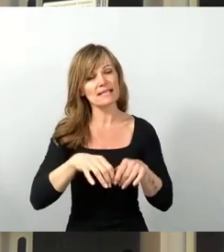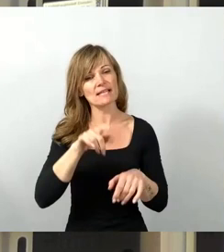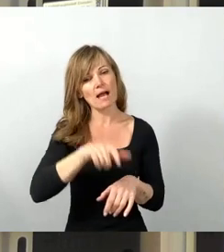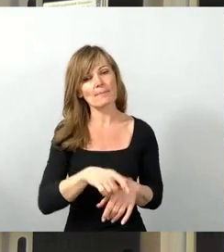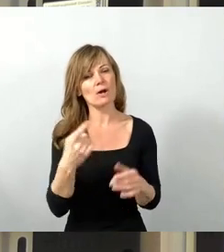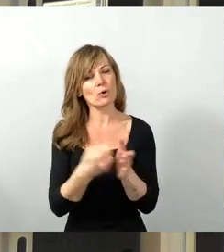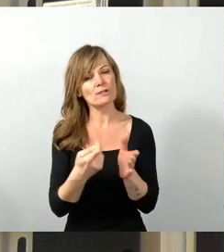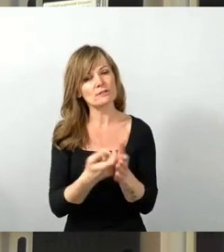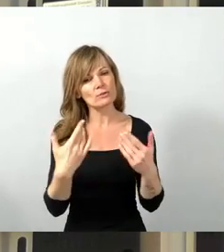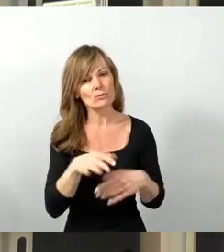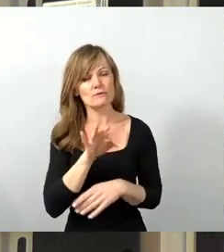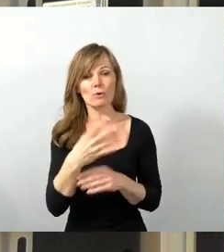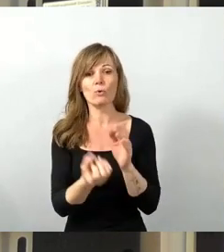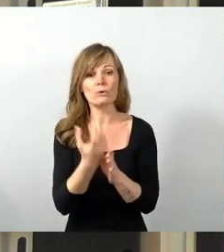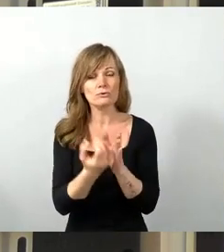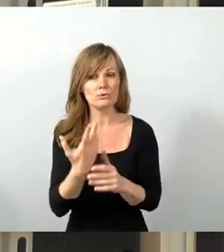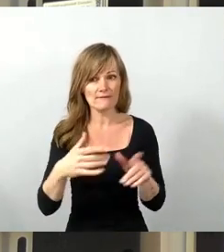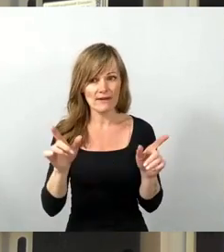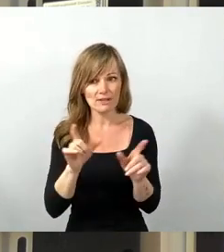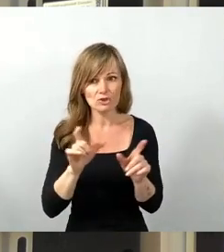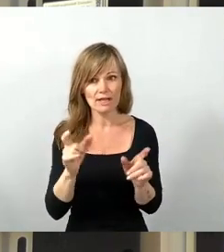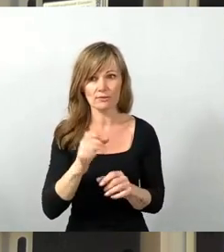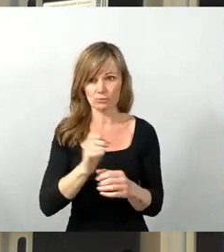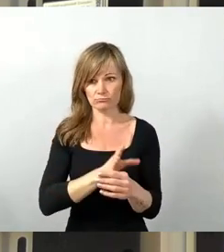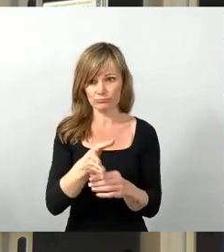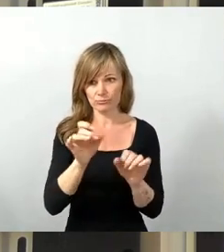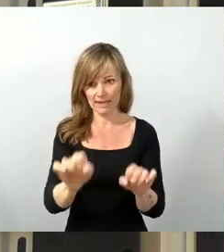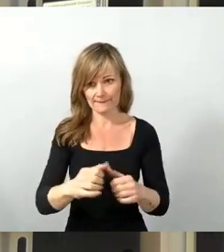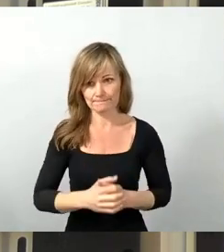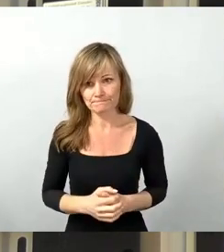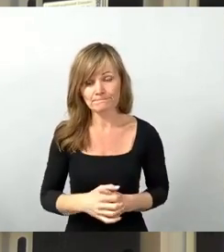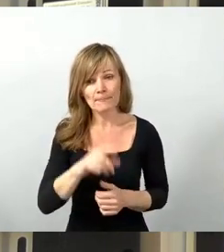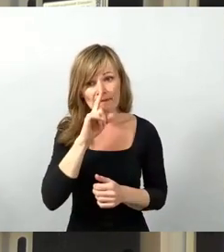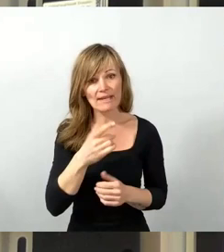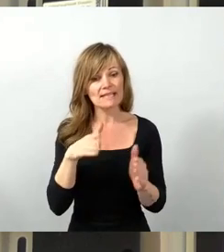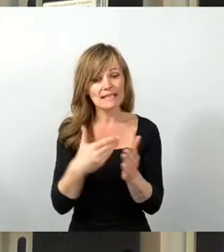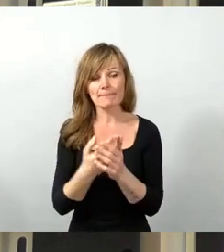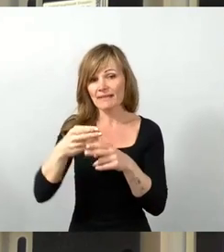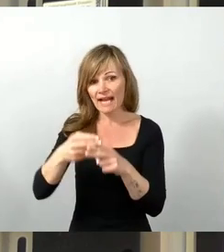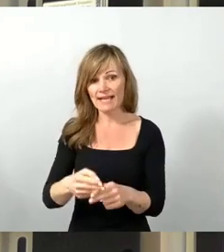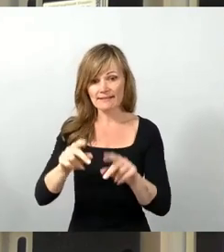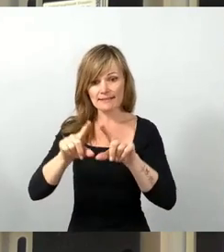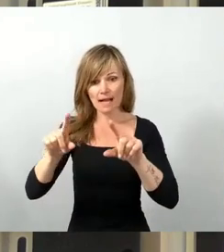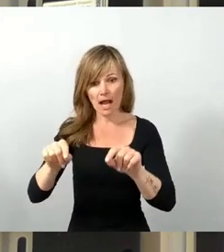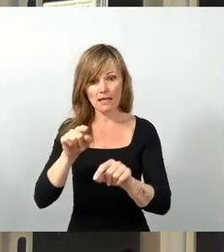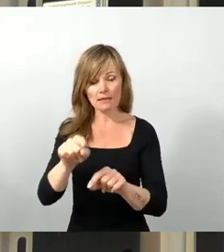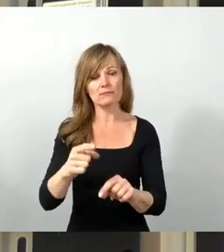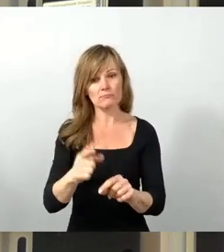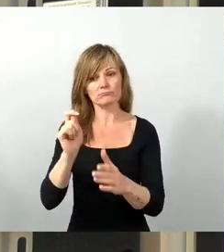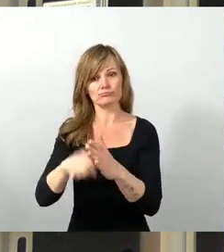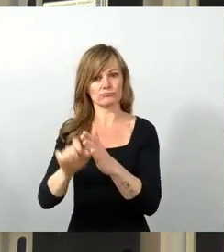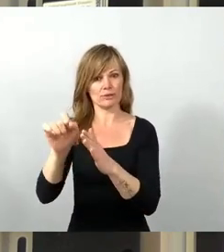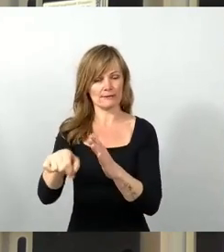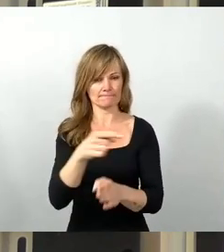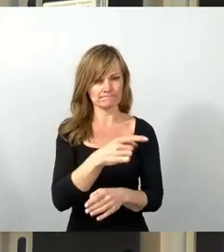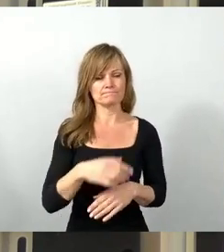Kulturveranstaltungen gehen können, wenn es denn noch Restkarten gibt. Auch das halte ich für einen ganz, ganz wichtigen Beitrag,